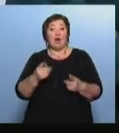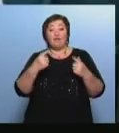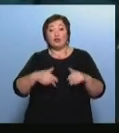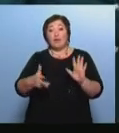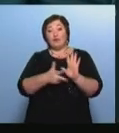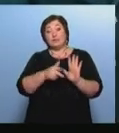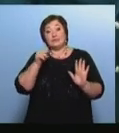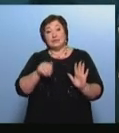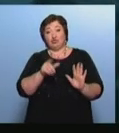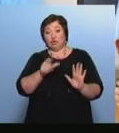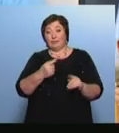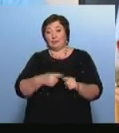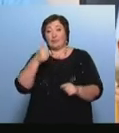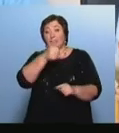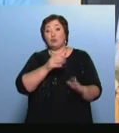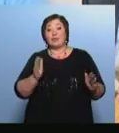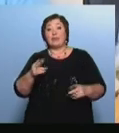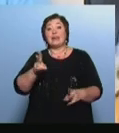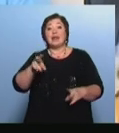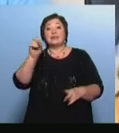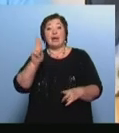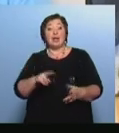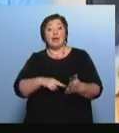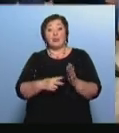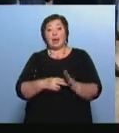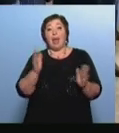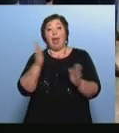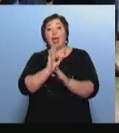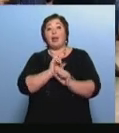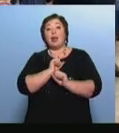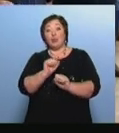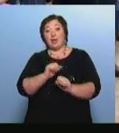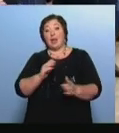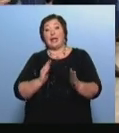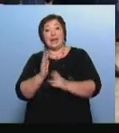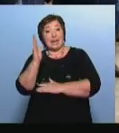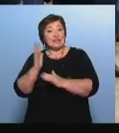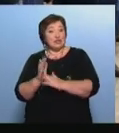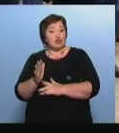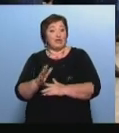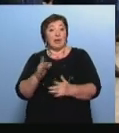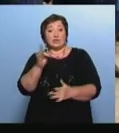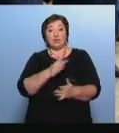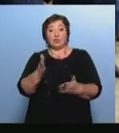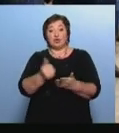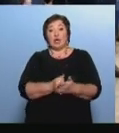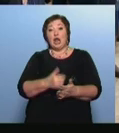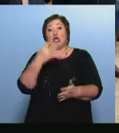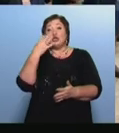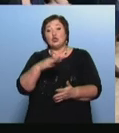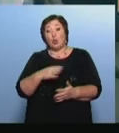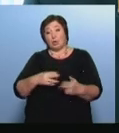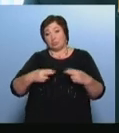человек В этом году в рамках национального проекта «Экология лесничества» Республики получили почти 40 единиц новой техники